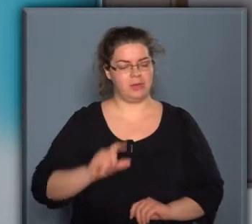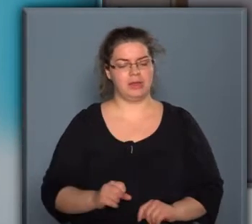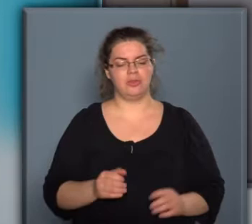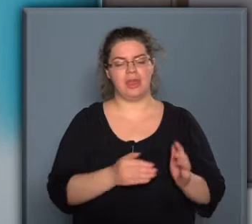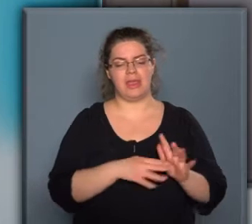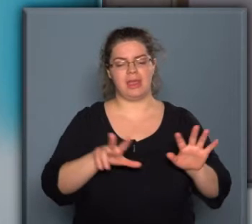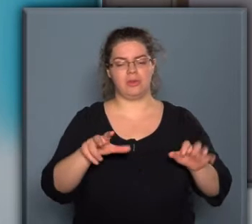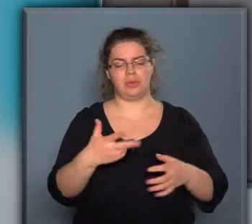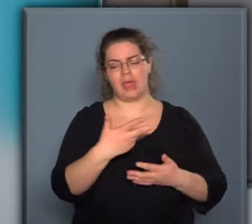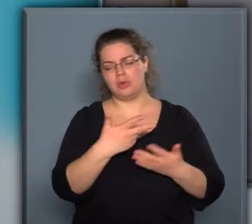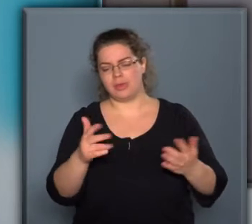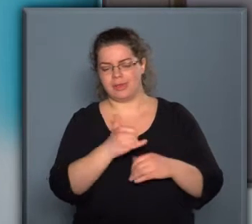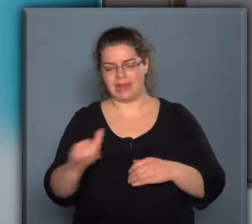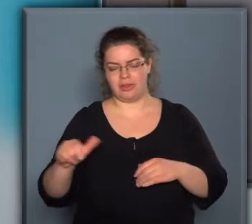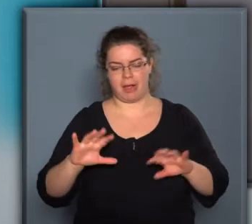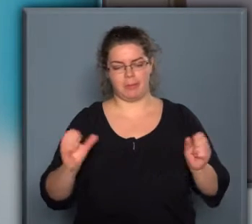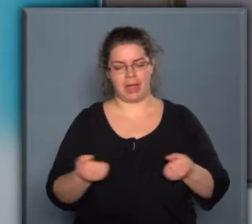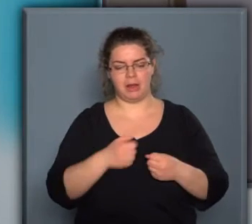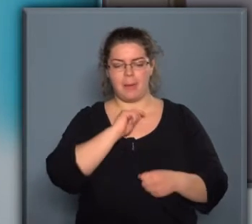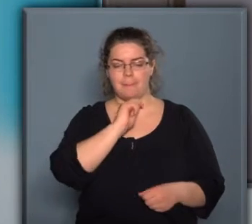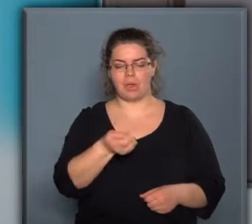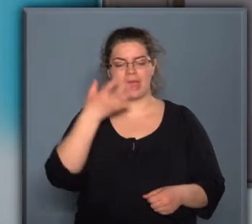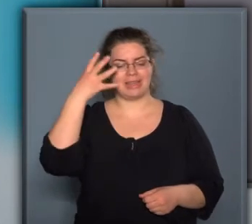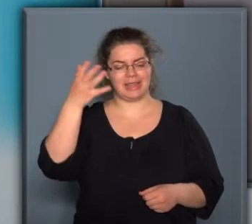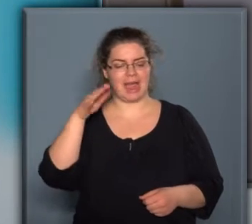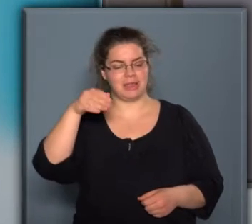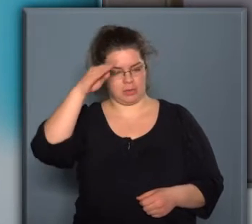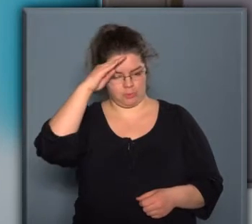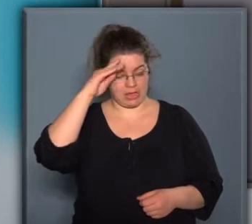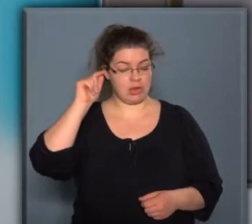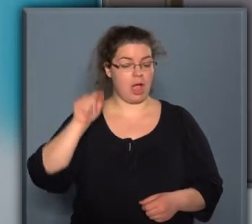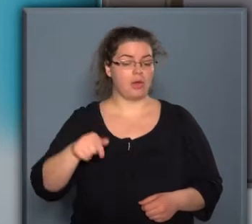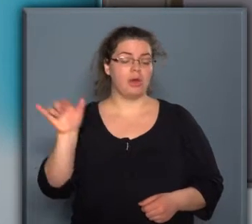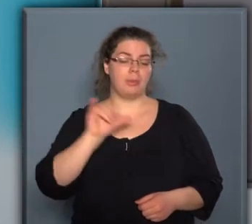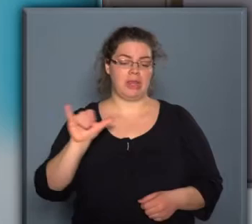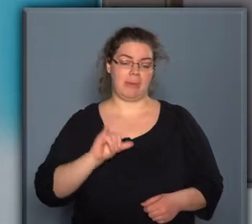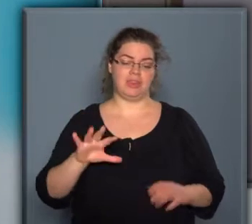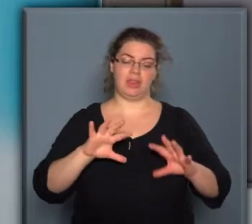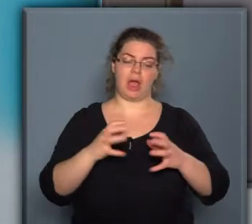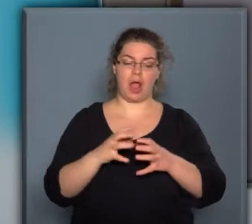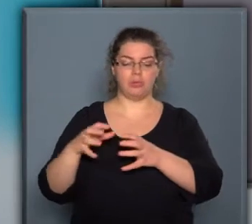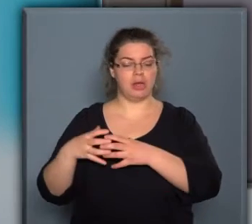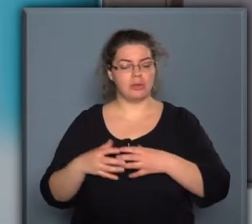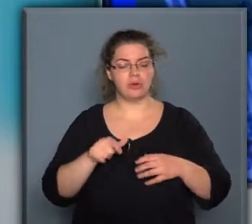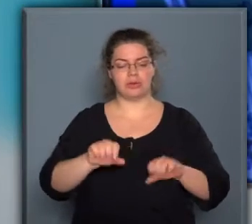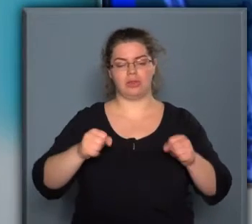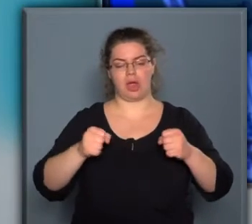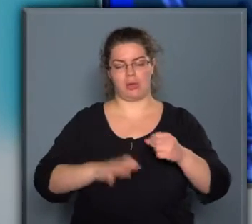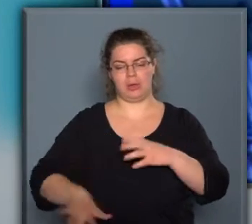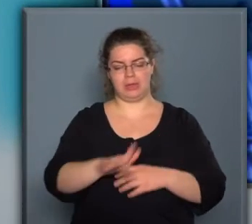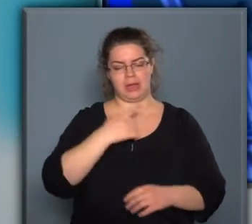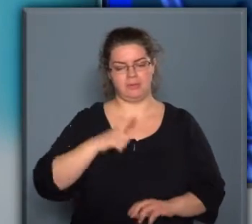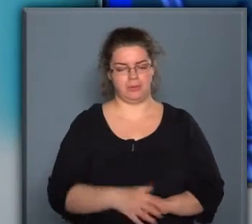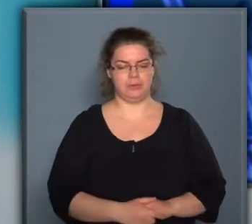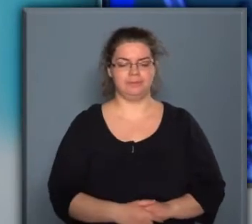1880-as években megalakult a Magyar Királyi Honvédség, akkor a budapesti alakulatoknak úgy szintén gyakorló tere volt.